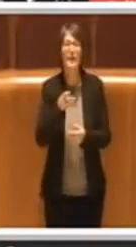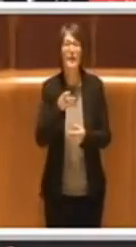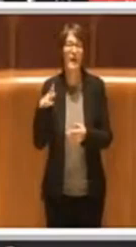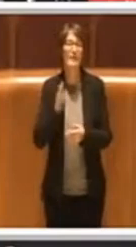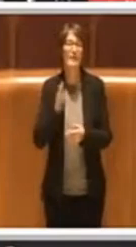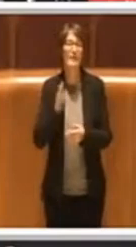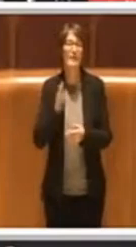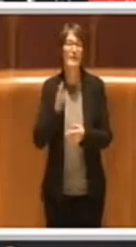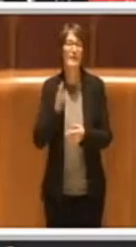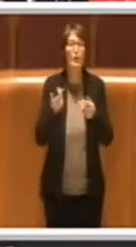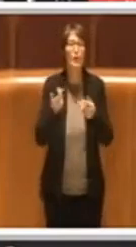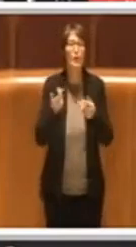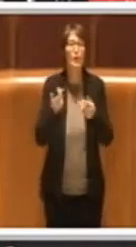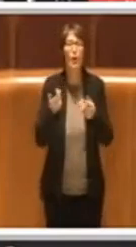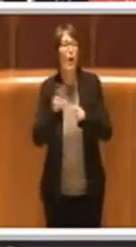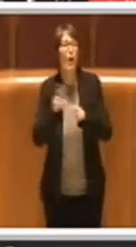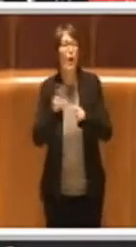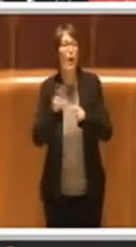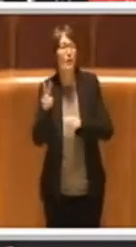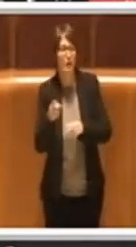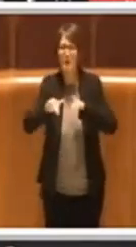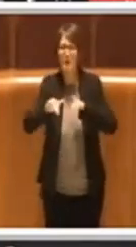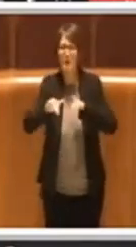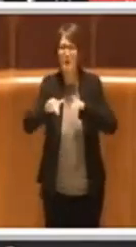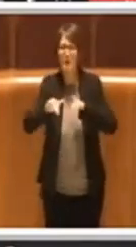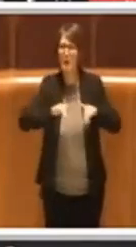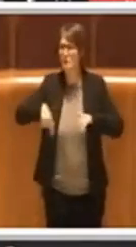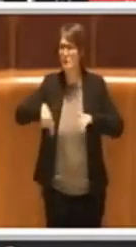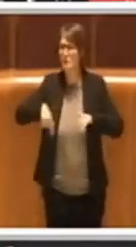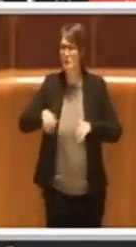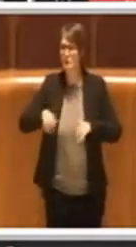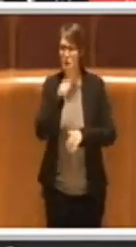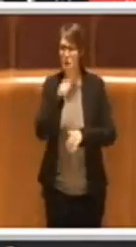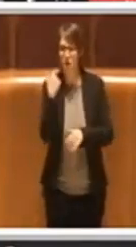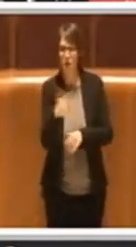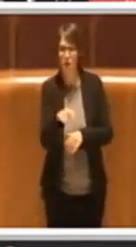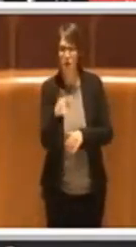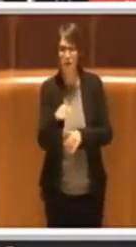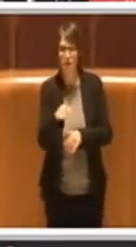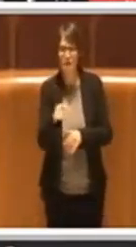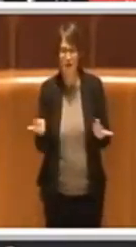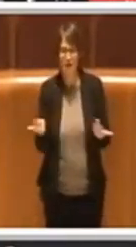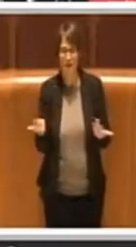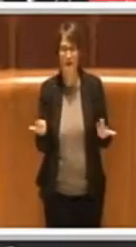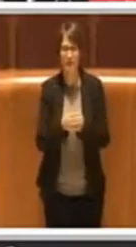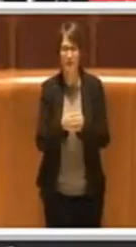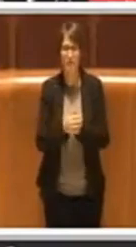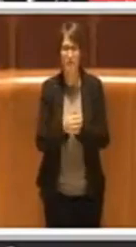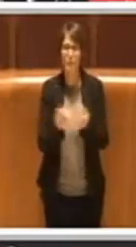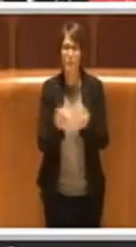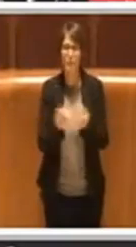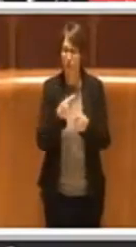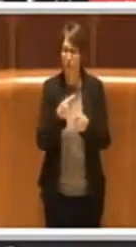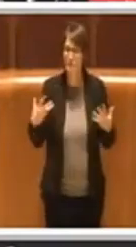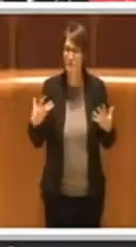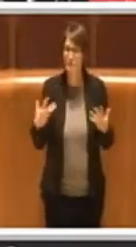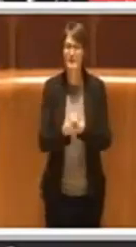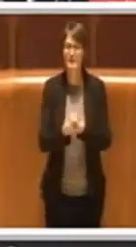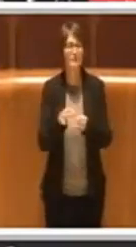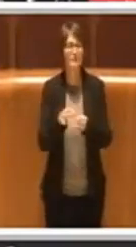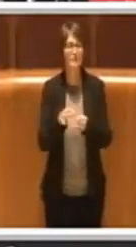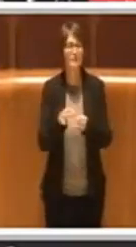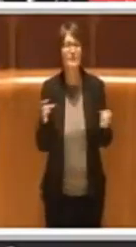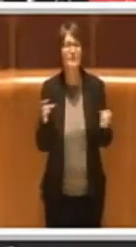nazionale, quindi assolutamente nessuna divisione, anzi unità a qualsiasi iniziativa che possa